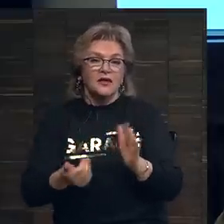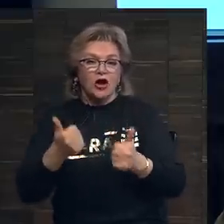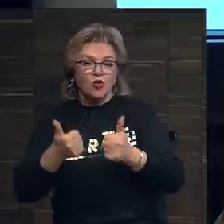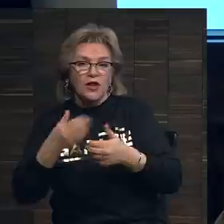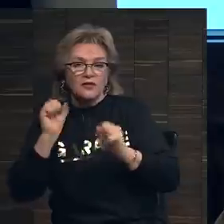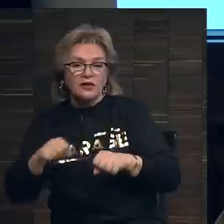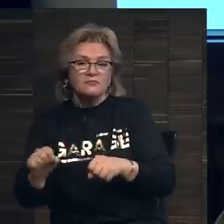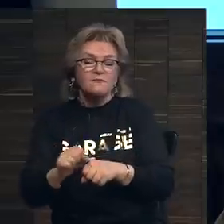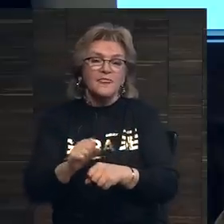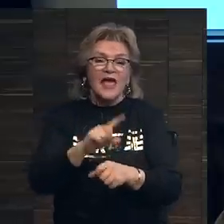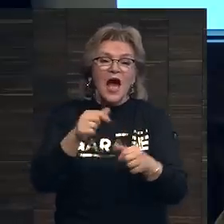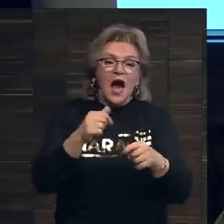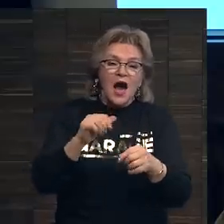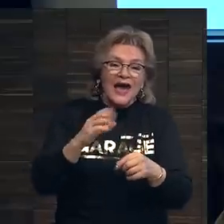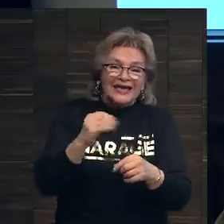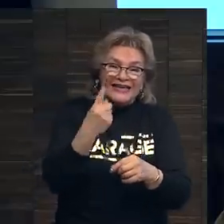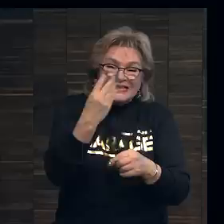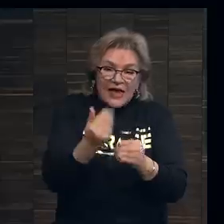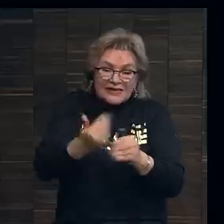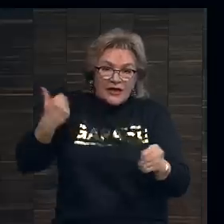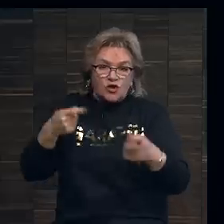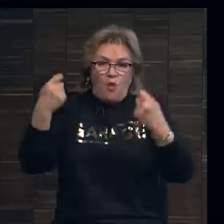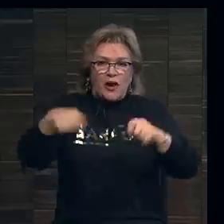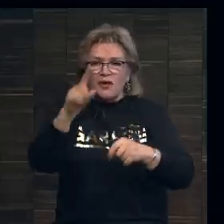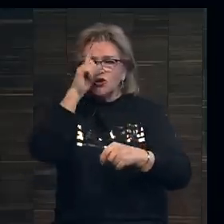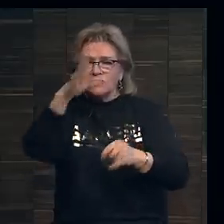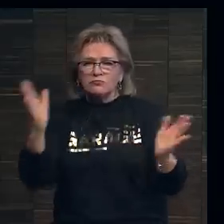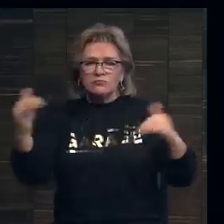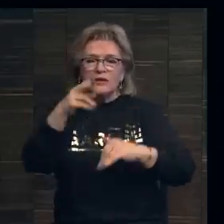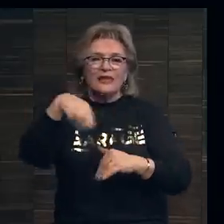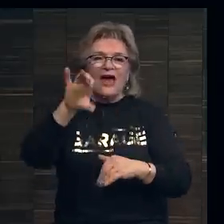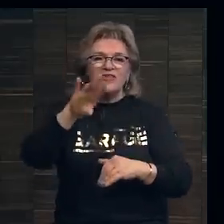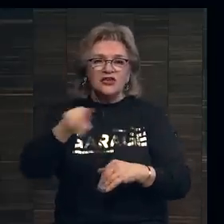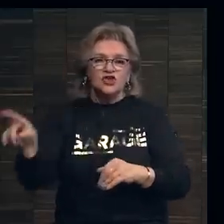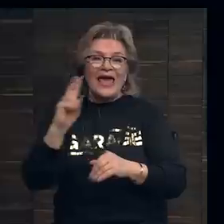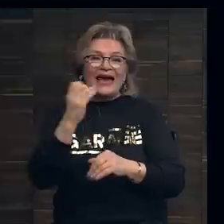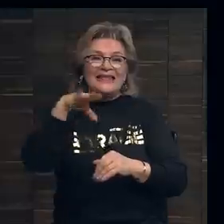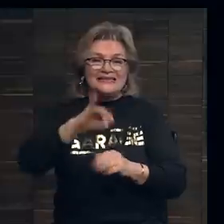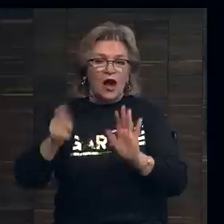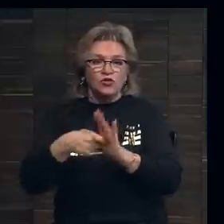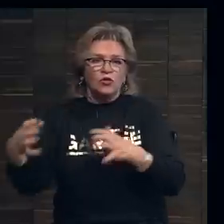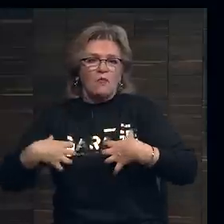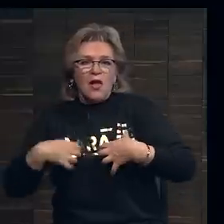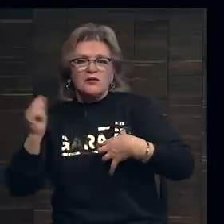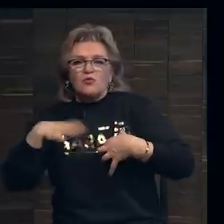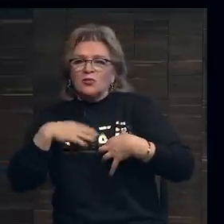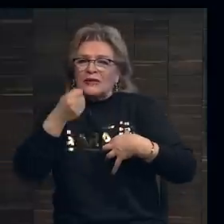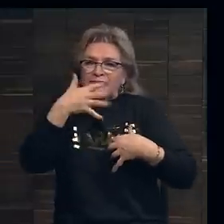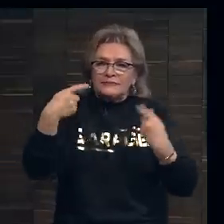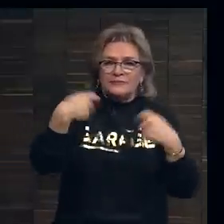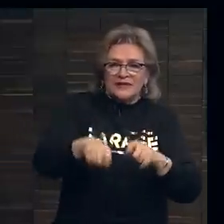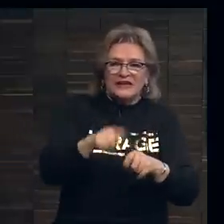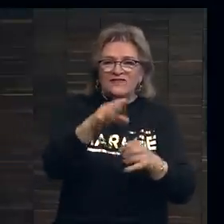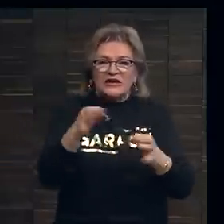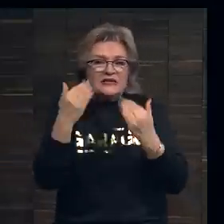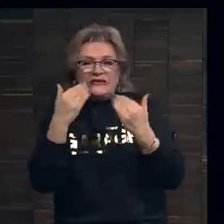Опять же, за день до продажи этой знаменитой картины да Винчи аукцион Кристис, может быть, и боялся, что не сможет продать это произведение.